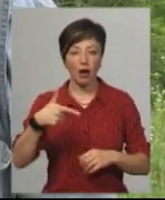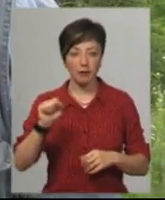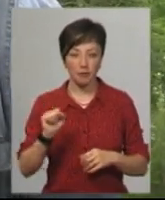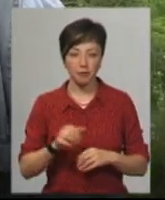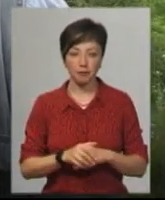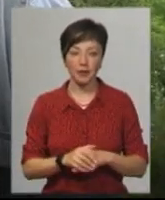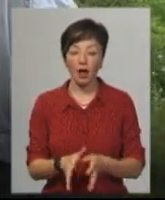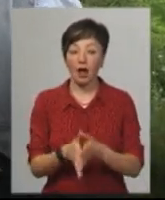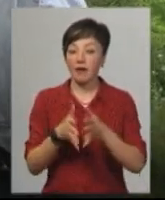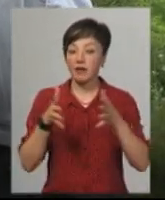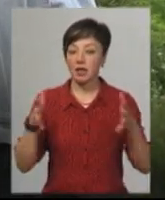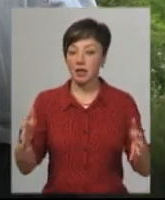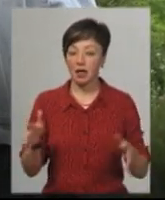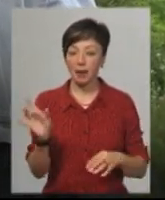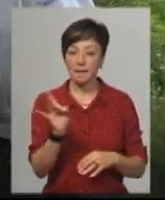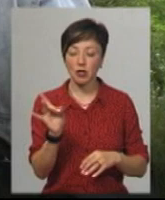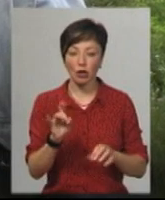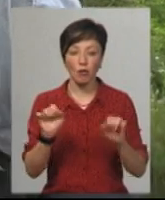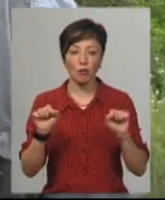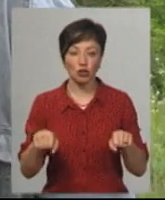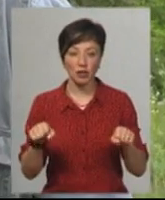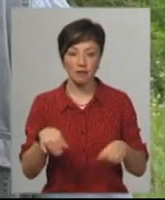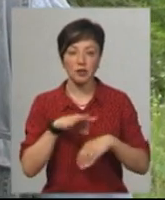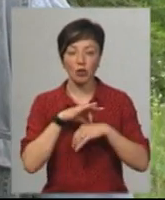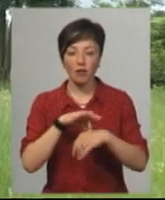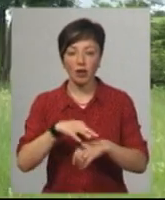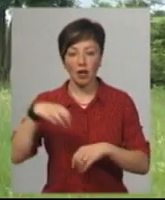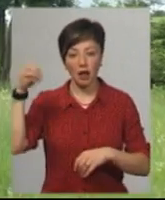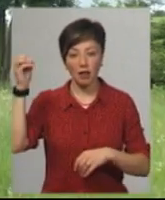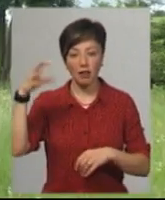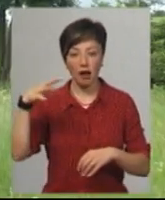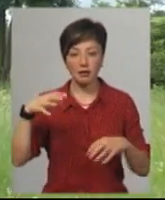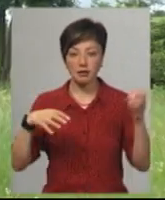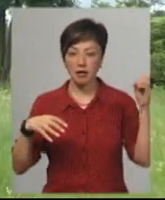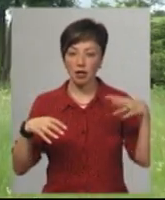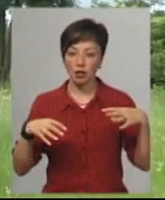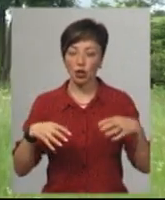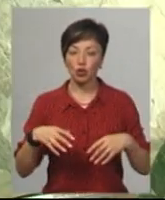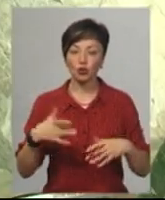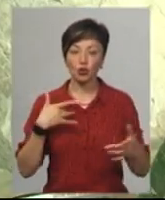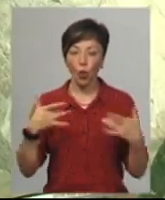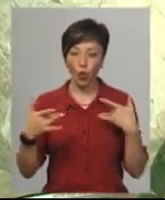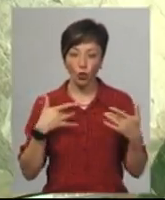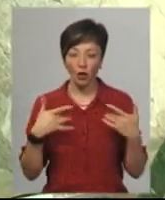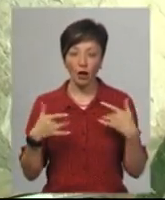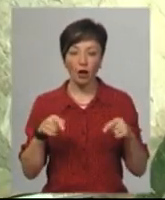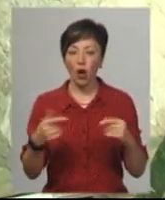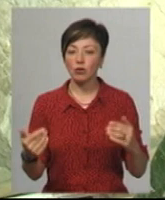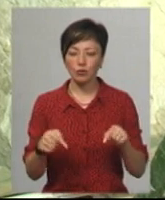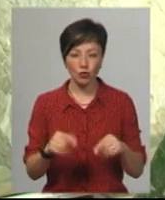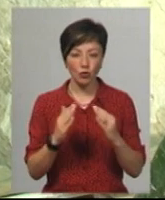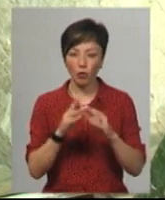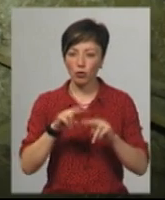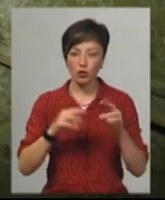Великі масштаби і можливість провести лазерне шоу. Зі слів Ігоря Скальського, самі резиденції нічого нового не